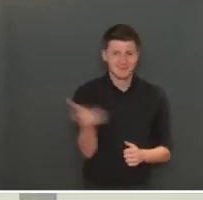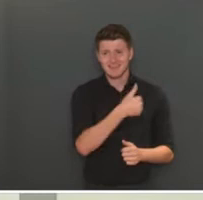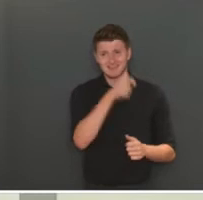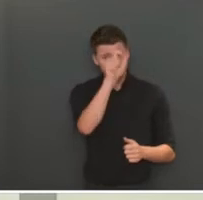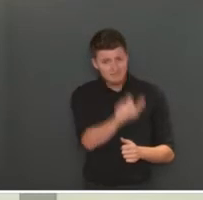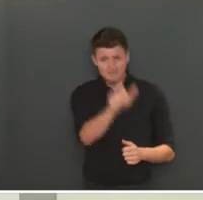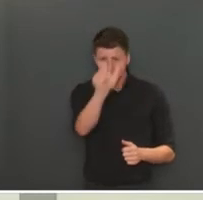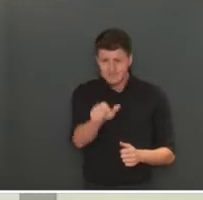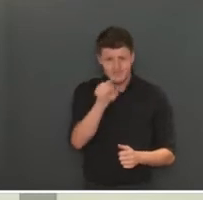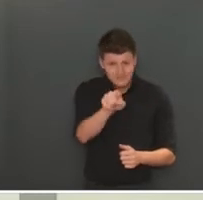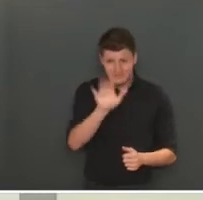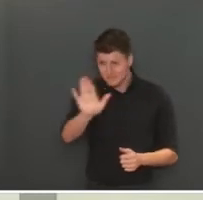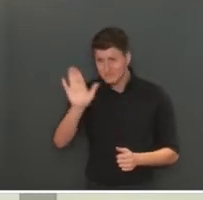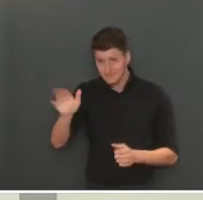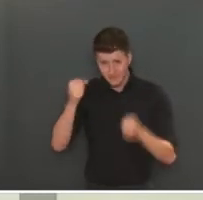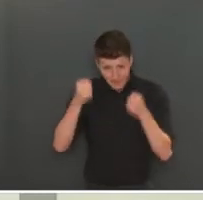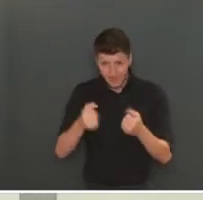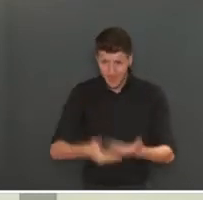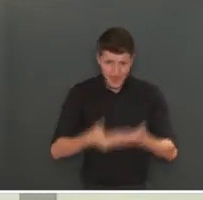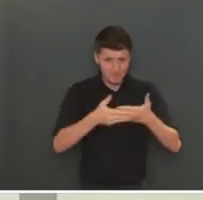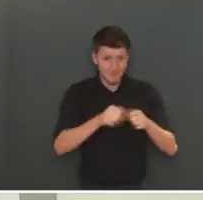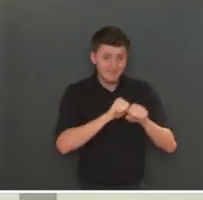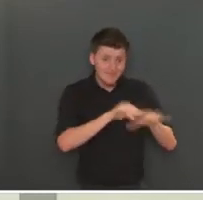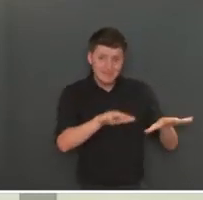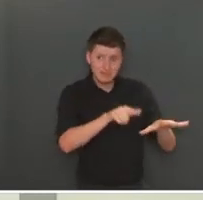Nous sommes tous des acteurs